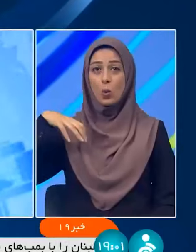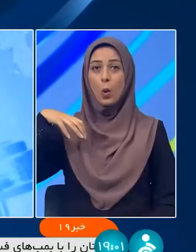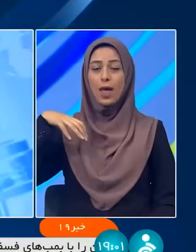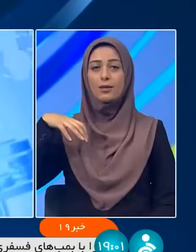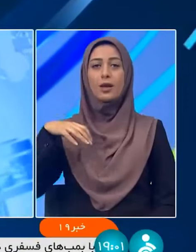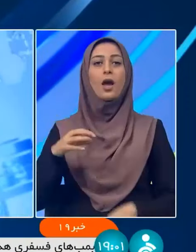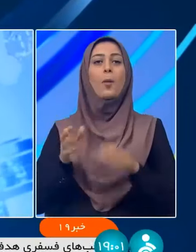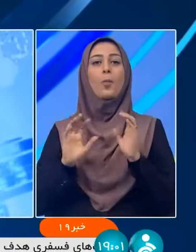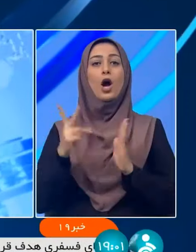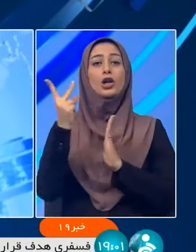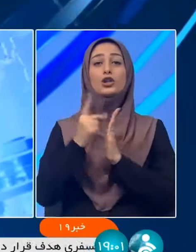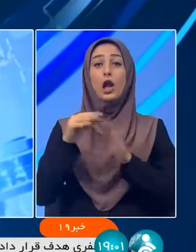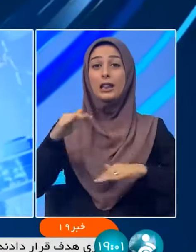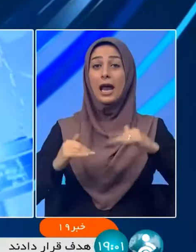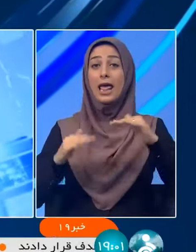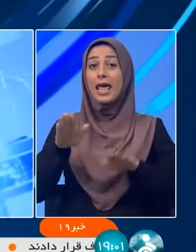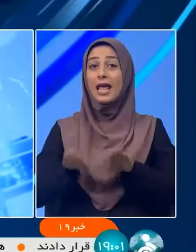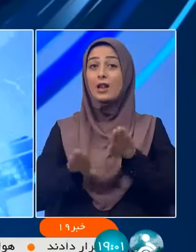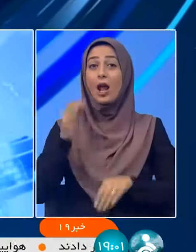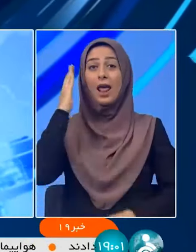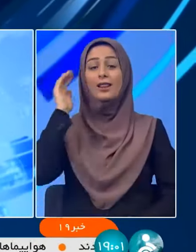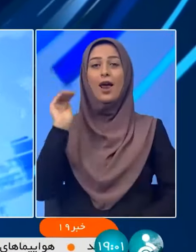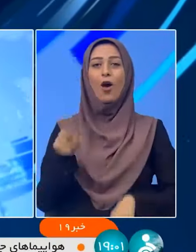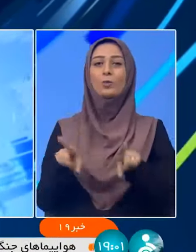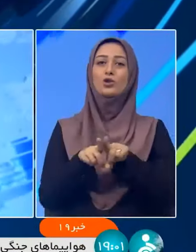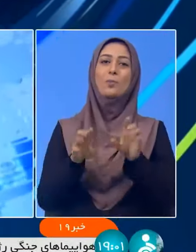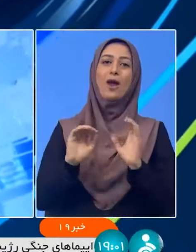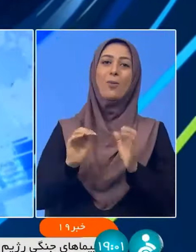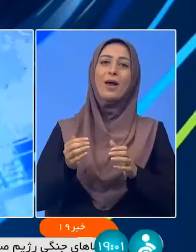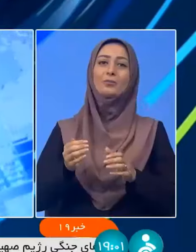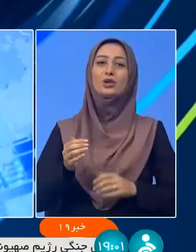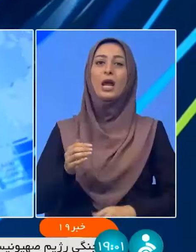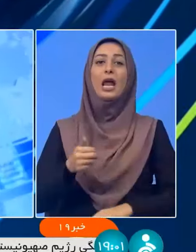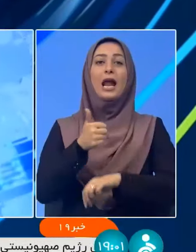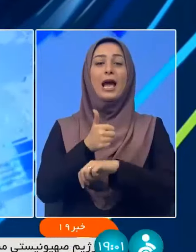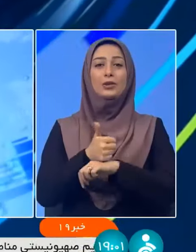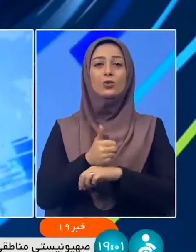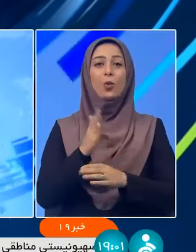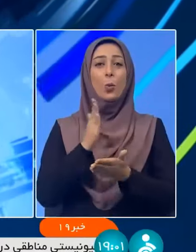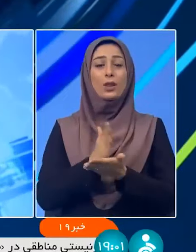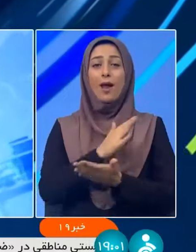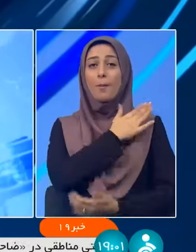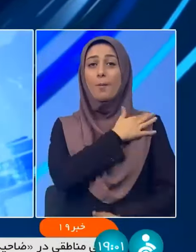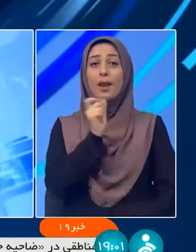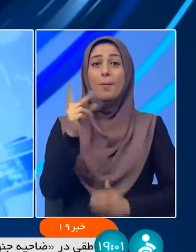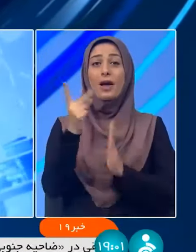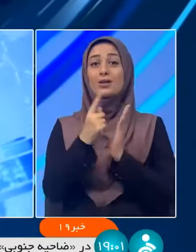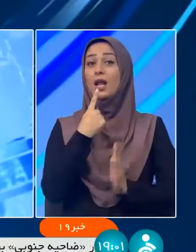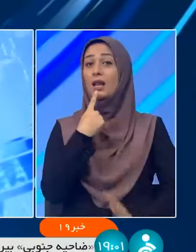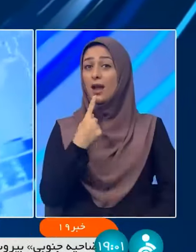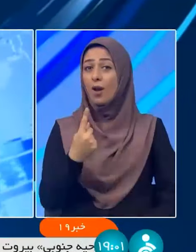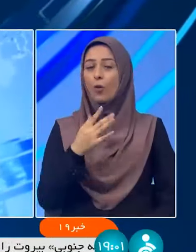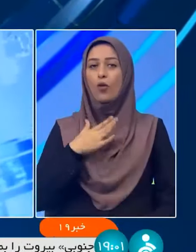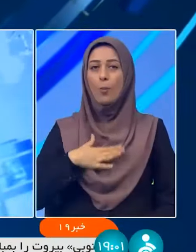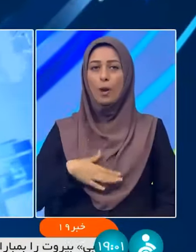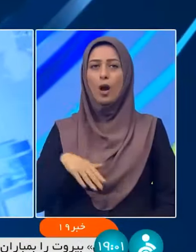اجرای ترح ادالت در نظام آموزشی رئیس جمهور در جمعه مسئولان این تر، هدف دولت از رفع کمبود فضا و